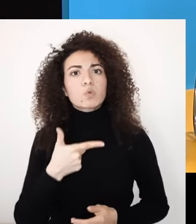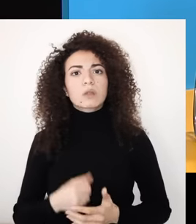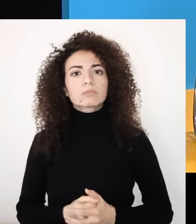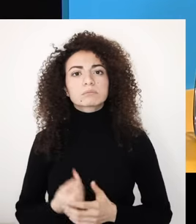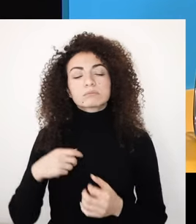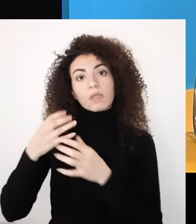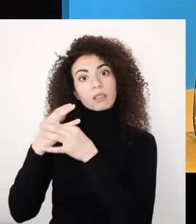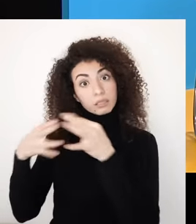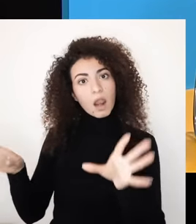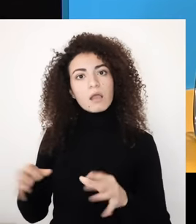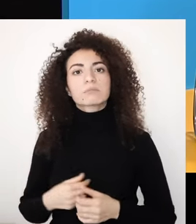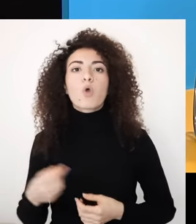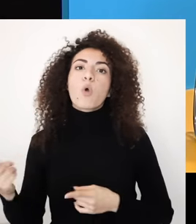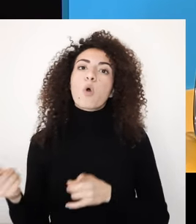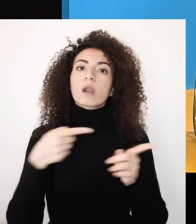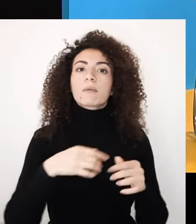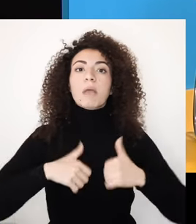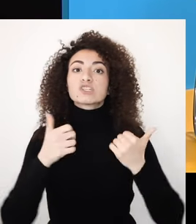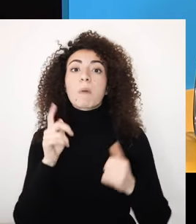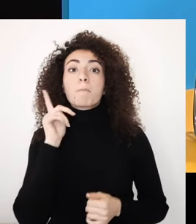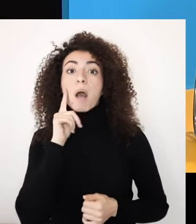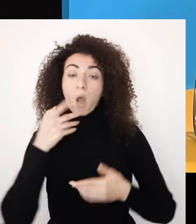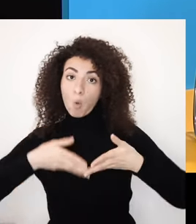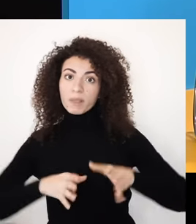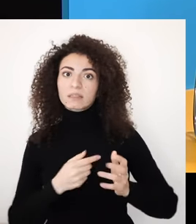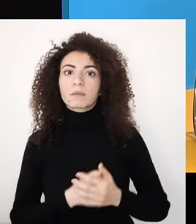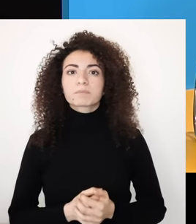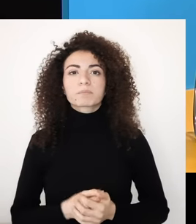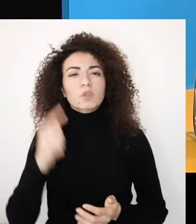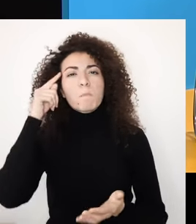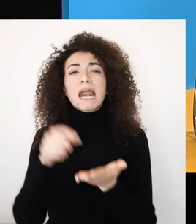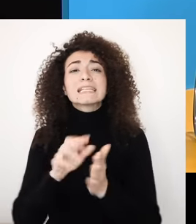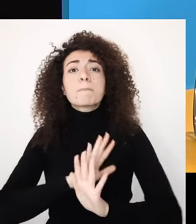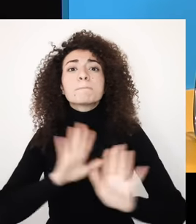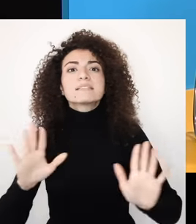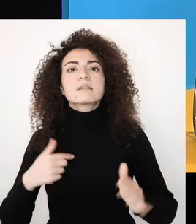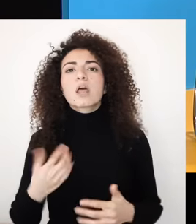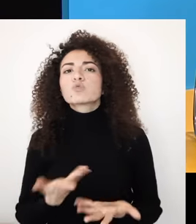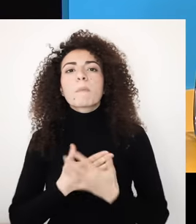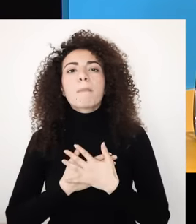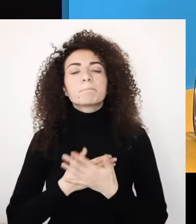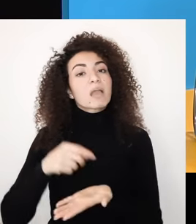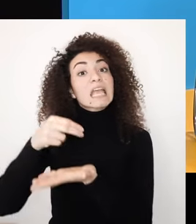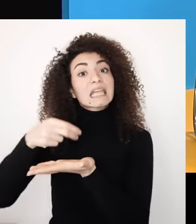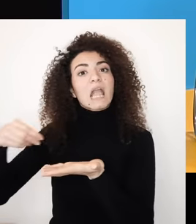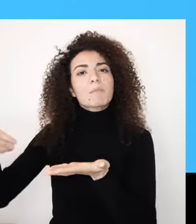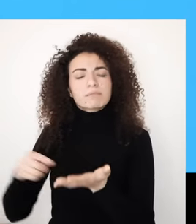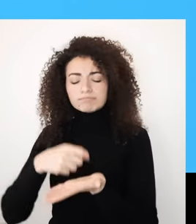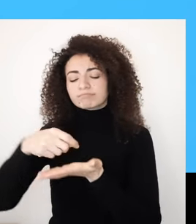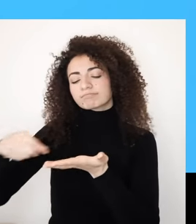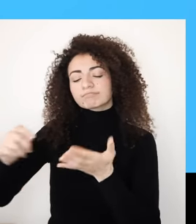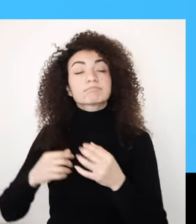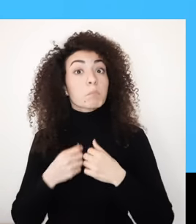ما كنت سعيدة فيه وانتقلت للعايش مع ولدتي زينب وبنتي رشا وأصبح كل تركيزي على نشاطي مفضل أي الكتابة